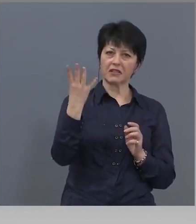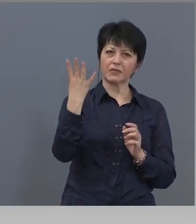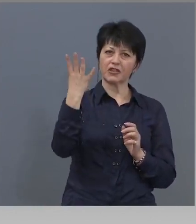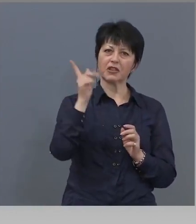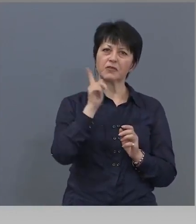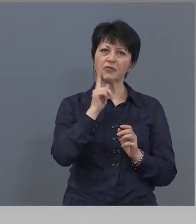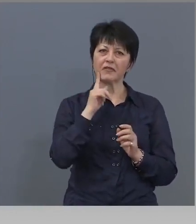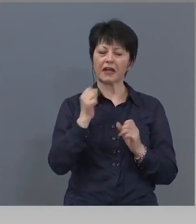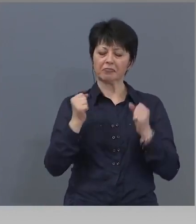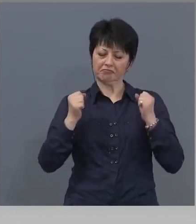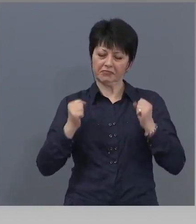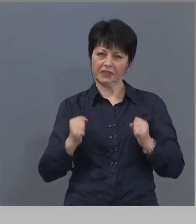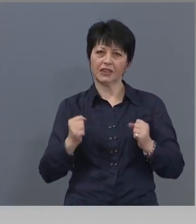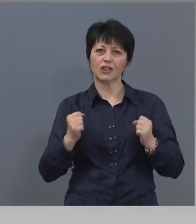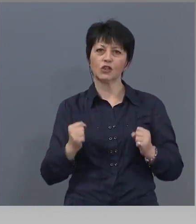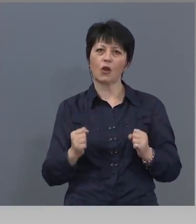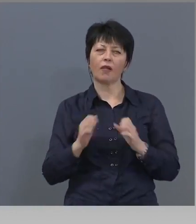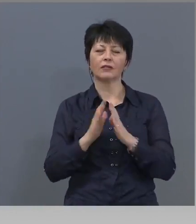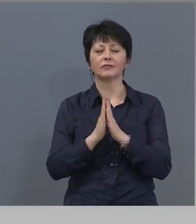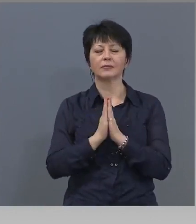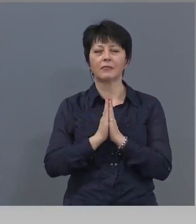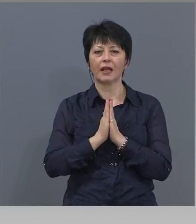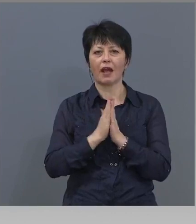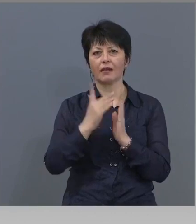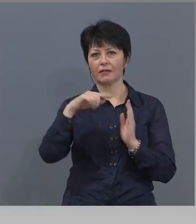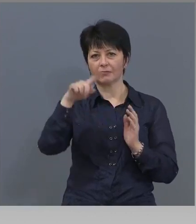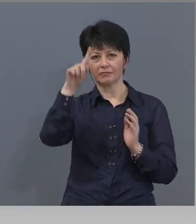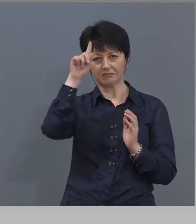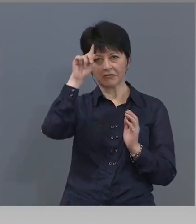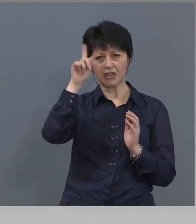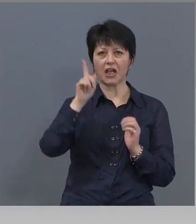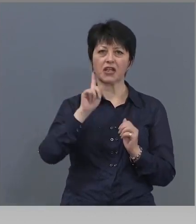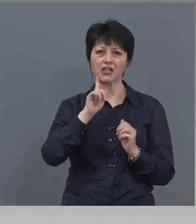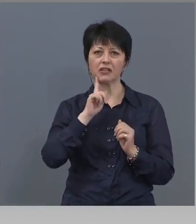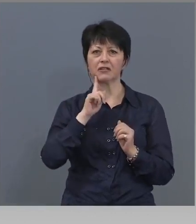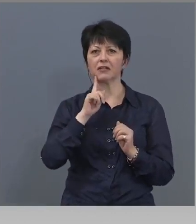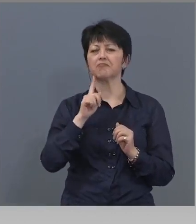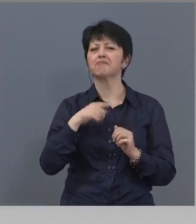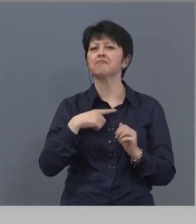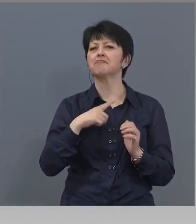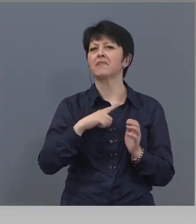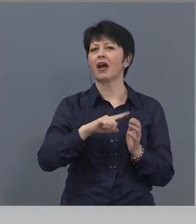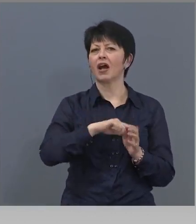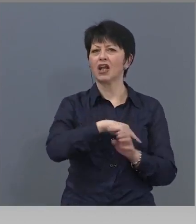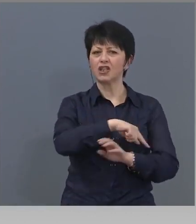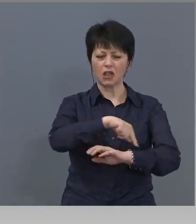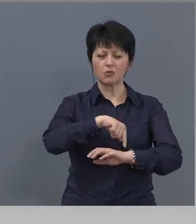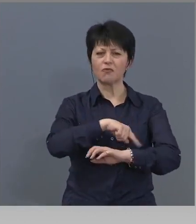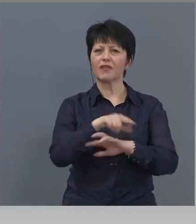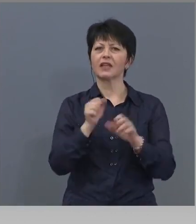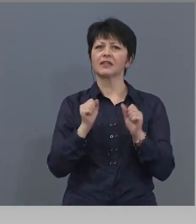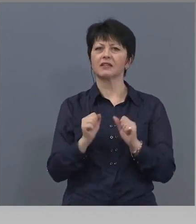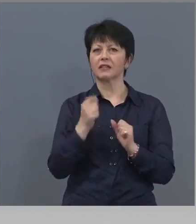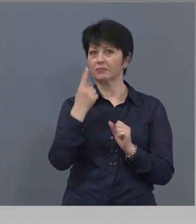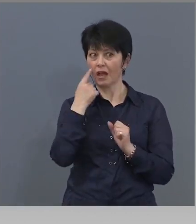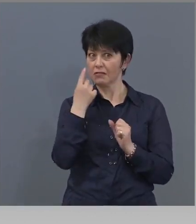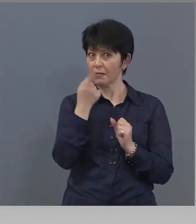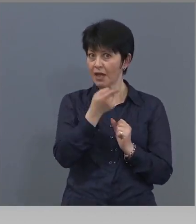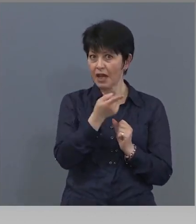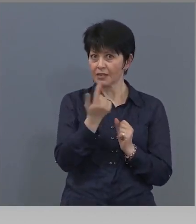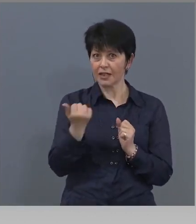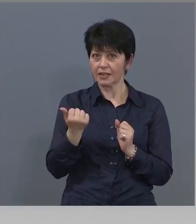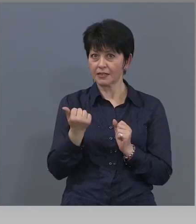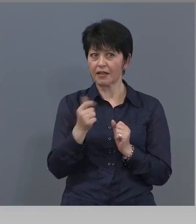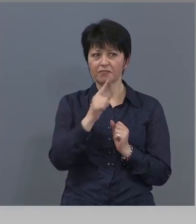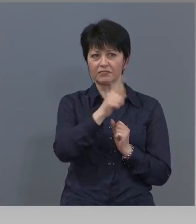си на столовете, смирени, жени, мъже. Те е така с часове стоят. забелязвали ли сте? В цяка църква има